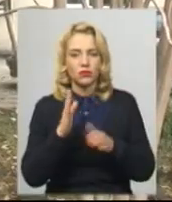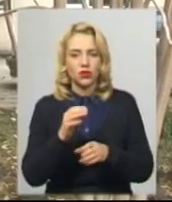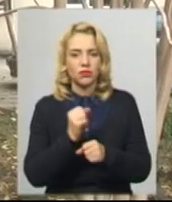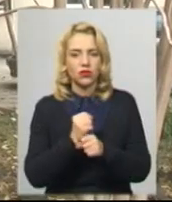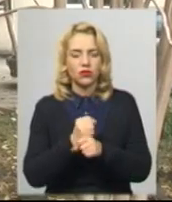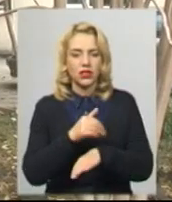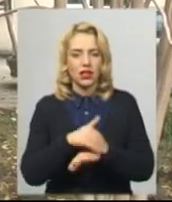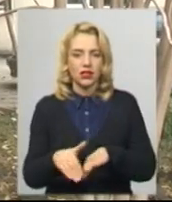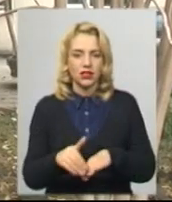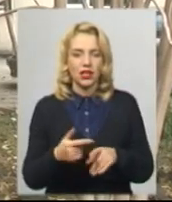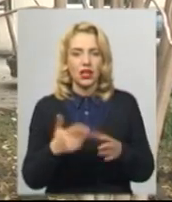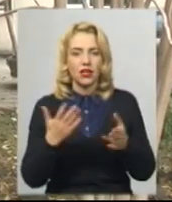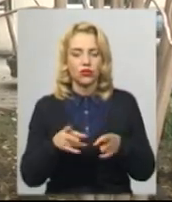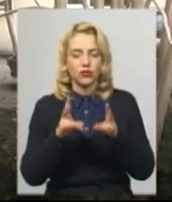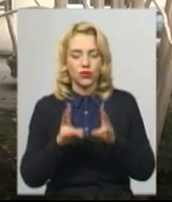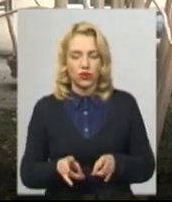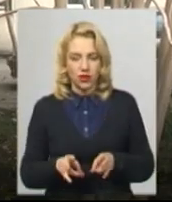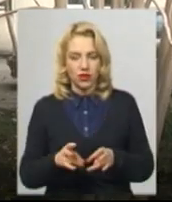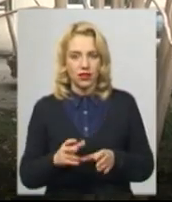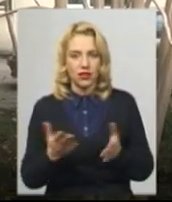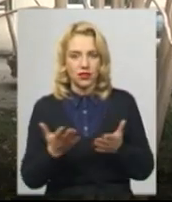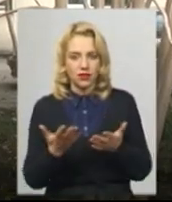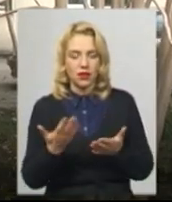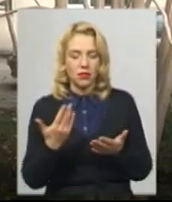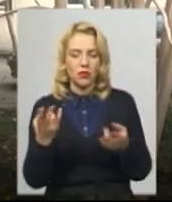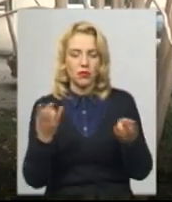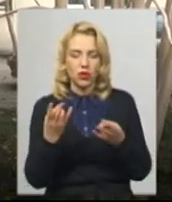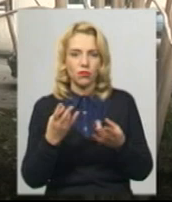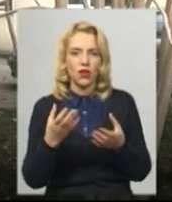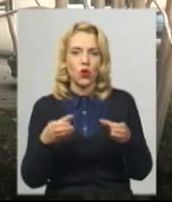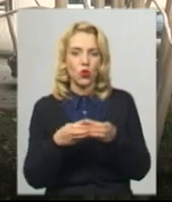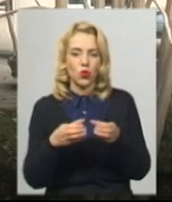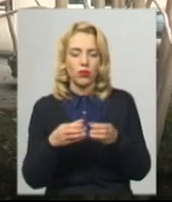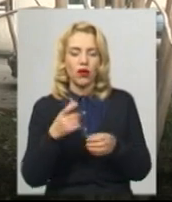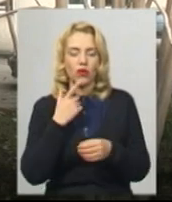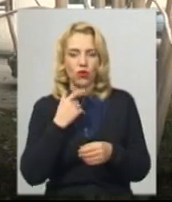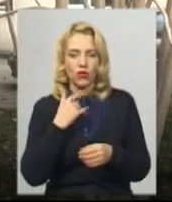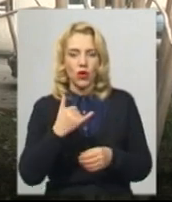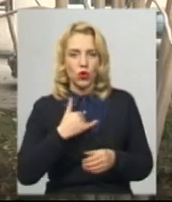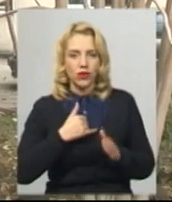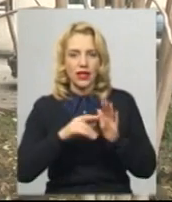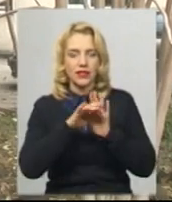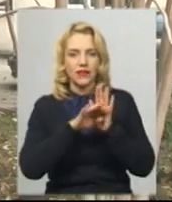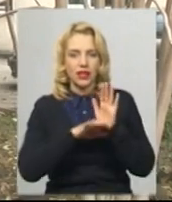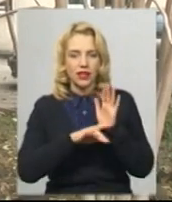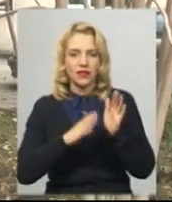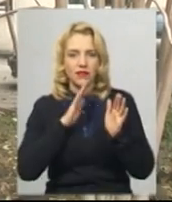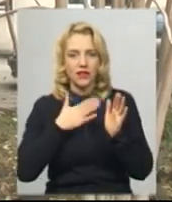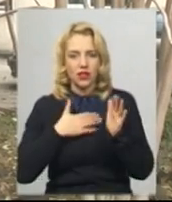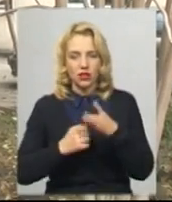Стається біда у людини, їй необхідна певна група крові. Безпосередньо в нас, в реєстрі, в нашій базі